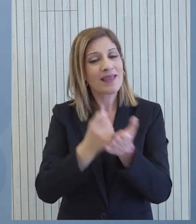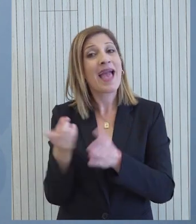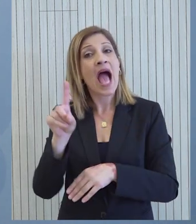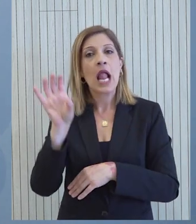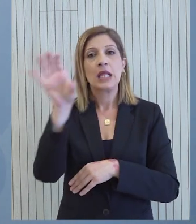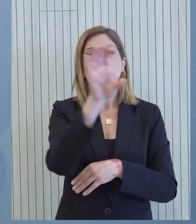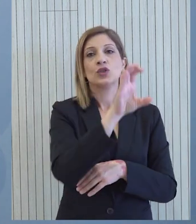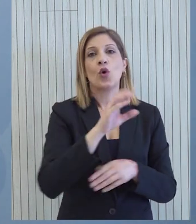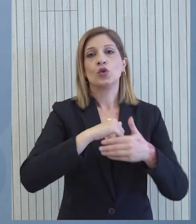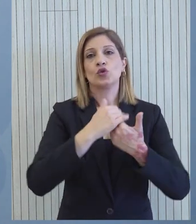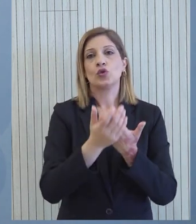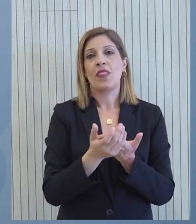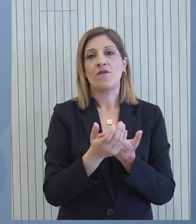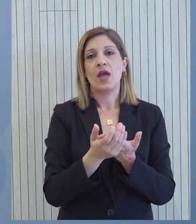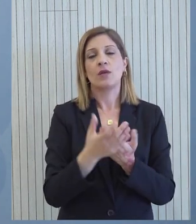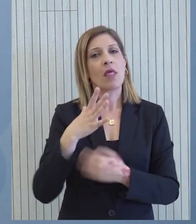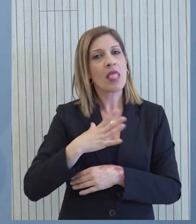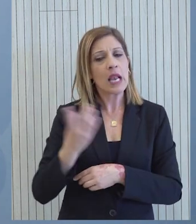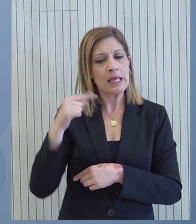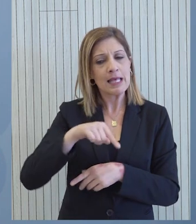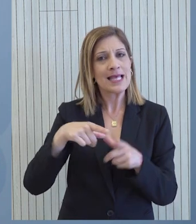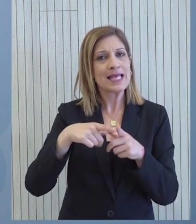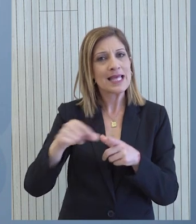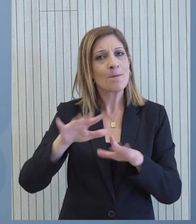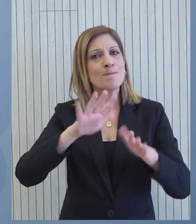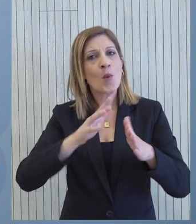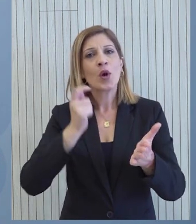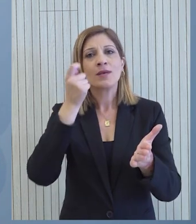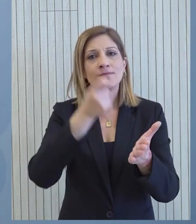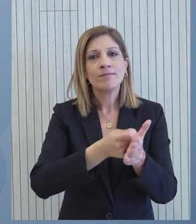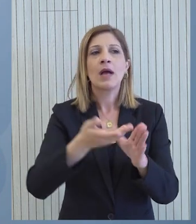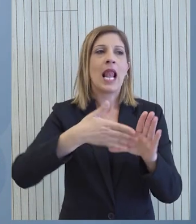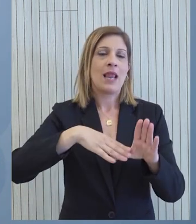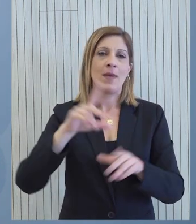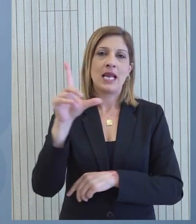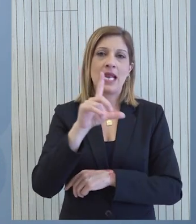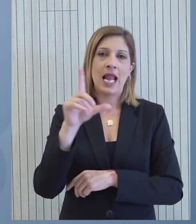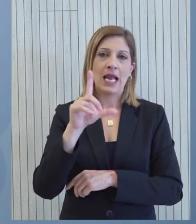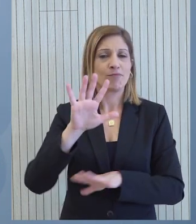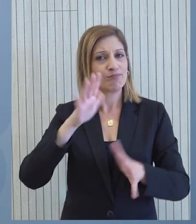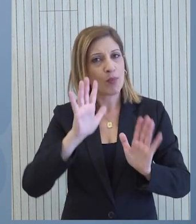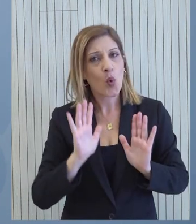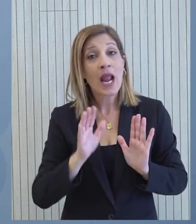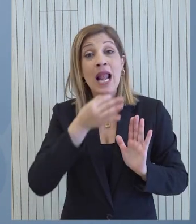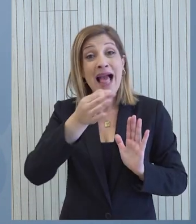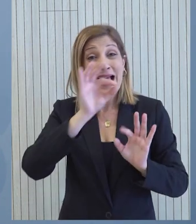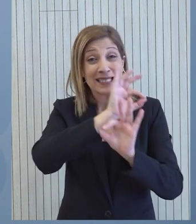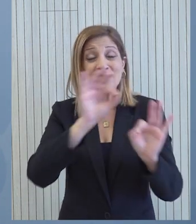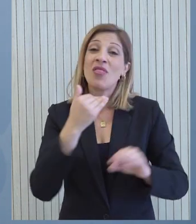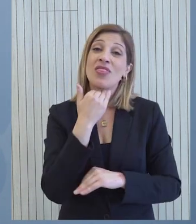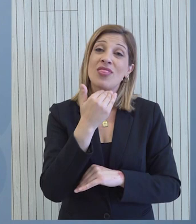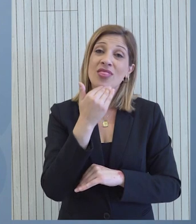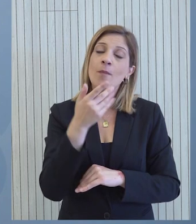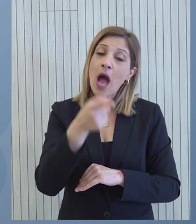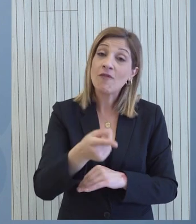να στρέφονται προς την Κυπριακή Δημοκρατία για πιθανές επενδύσεις και αυτό νομίζω ότι καταδεικνύει με τον πιο